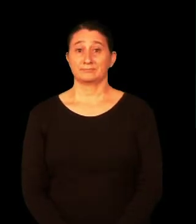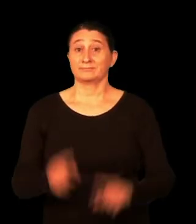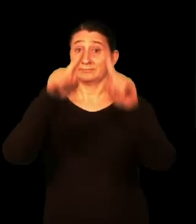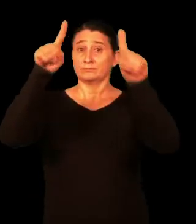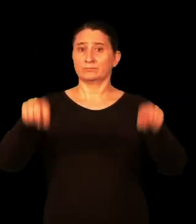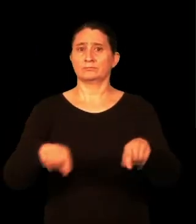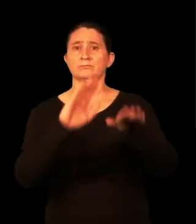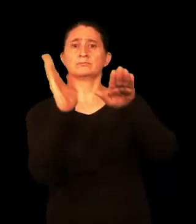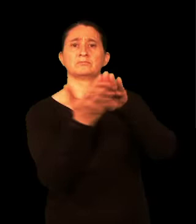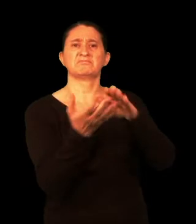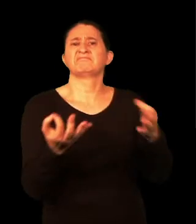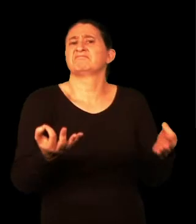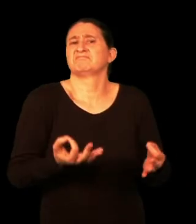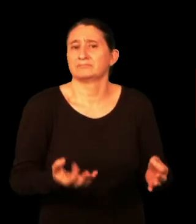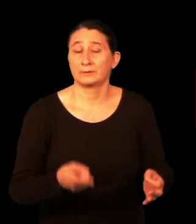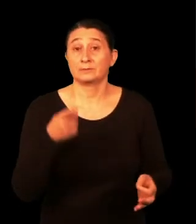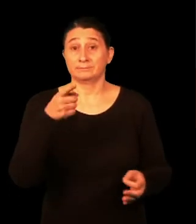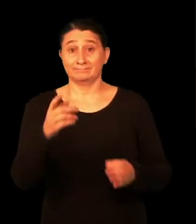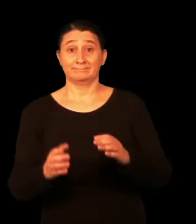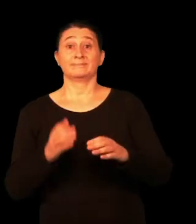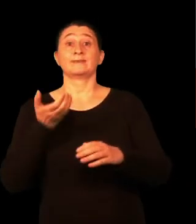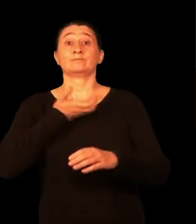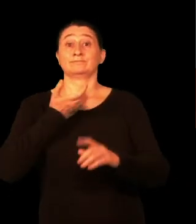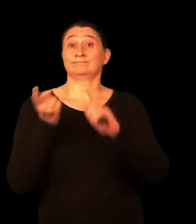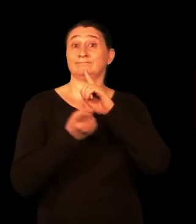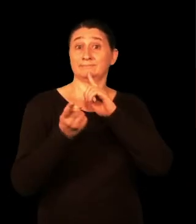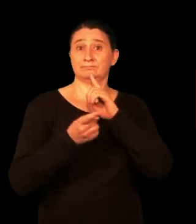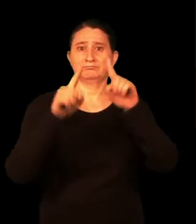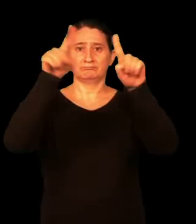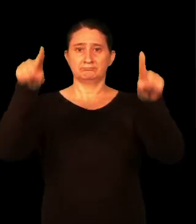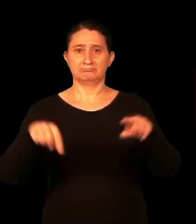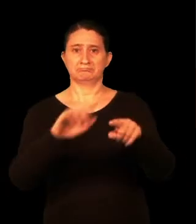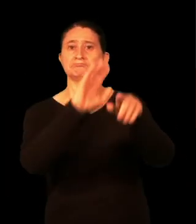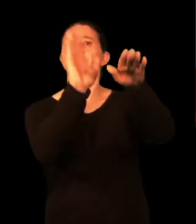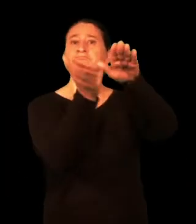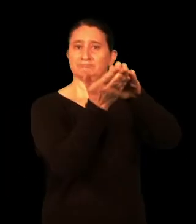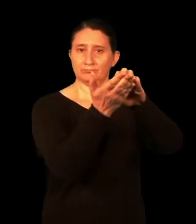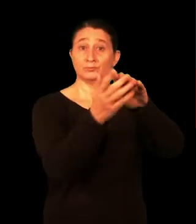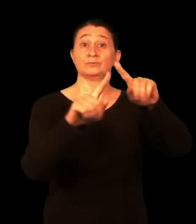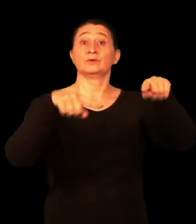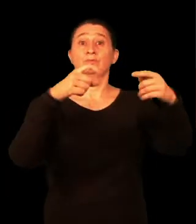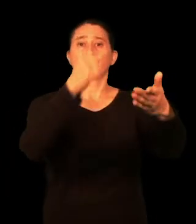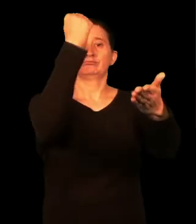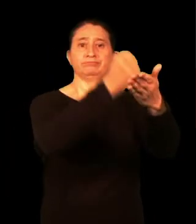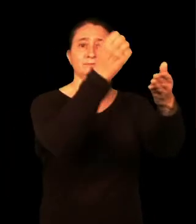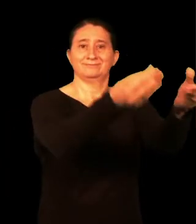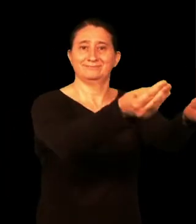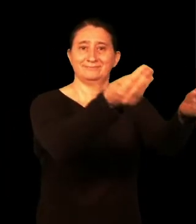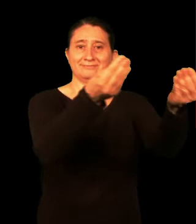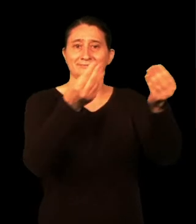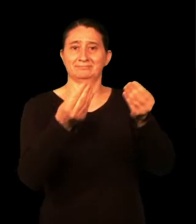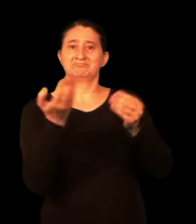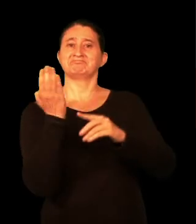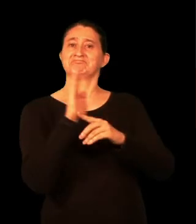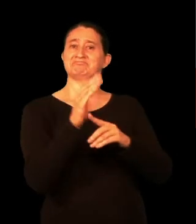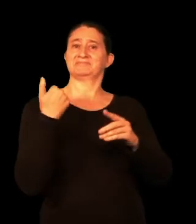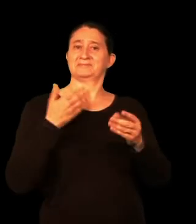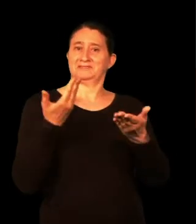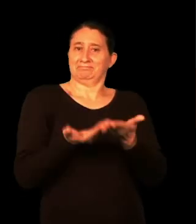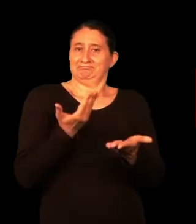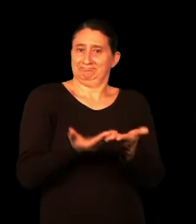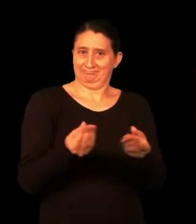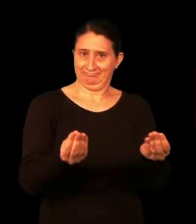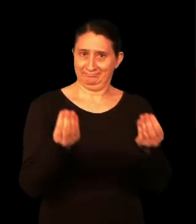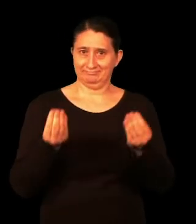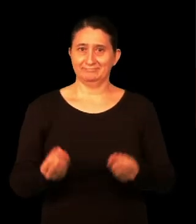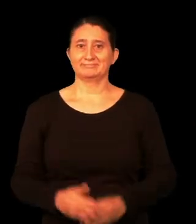Zer da dokumentuak erregistratzea? Bilboko Udalean dokumentuak aurkestea eta aurkestu izanaren egiaztagiria